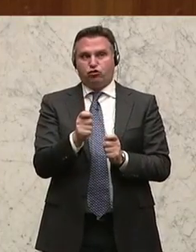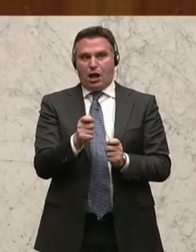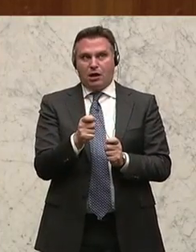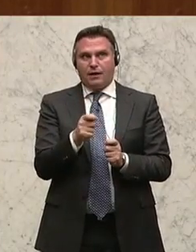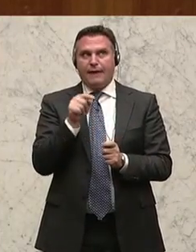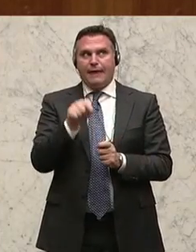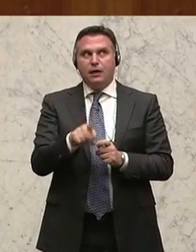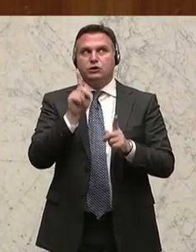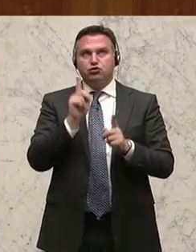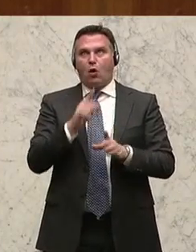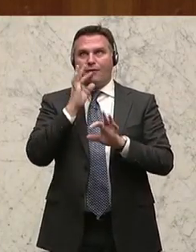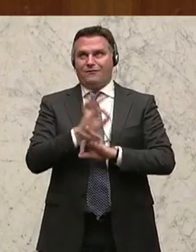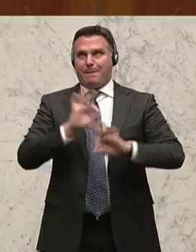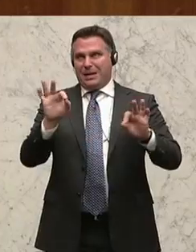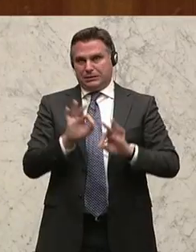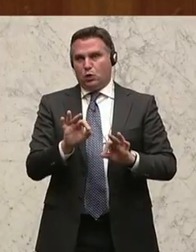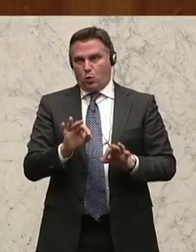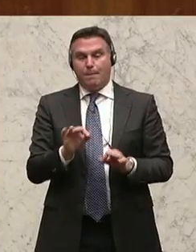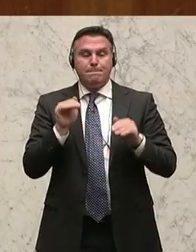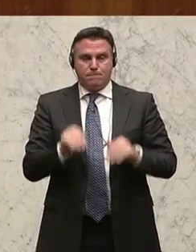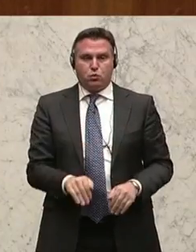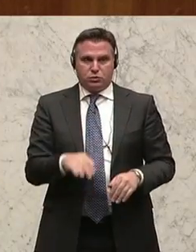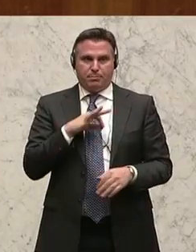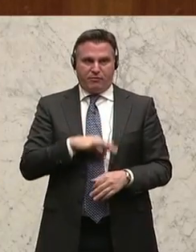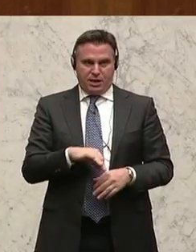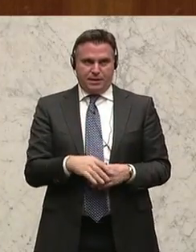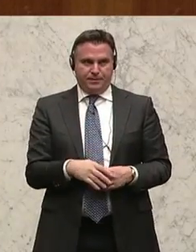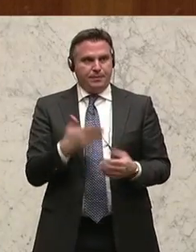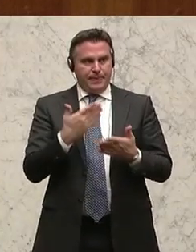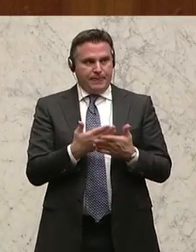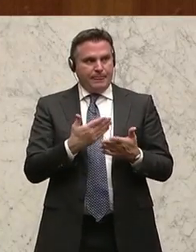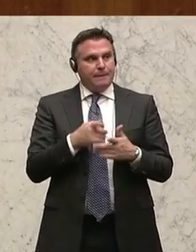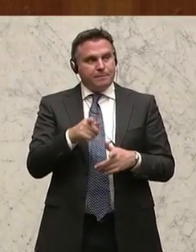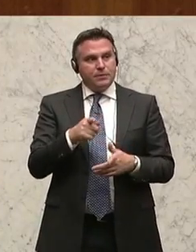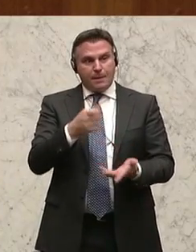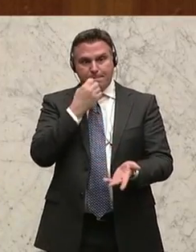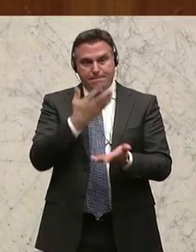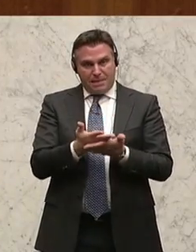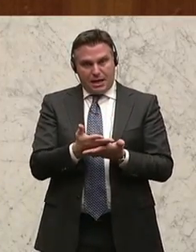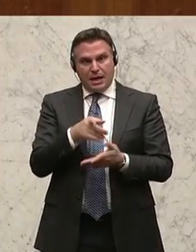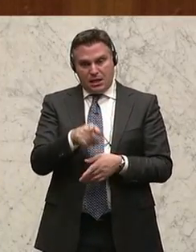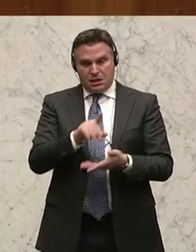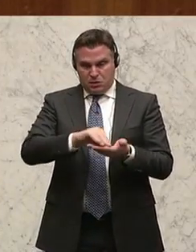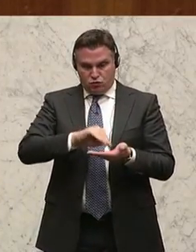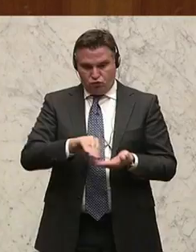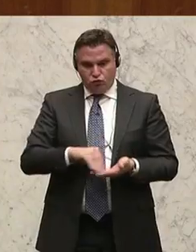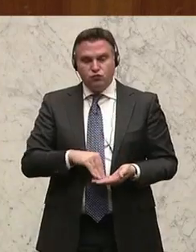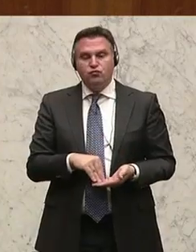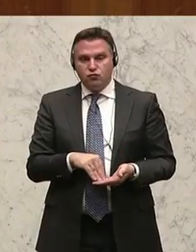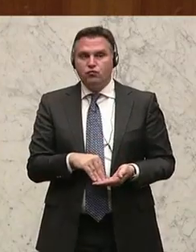dass wir also hier Verbesserungen erzielen müssen. Ja, meine Damen und Herren, ich glaube, dieser Bericht ist eines